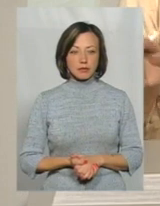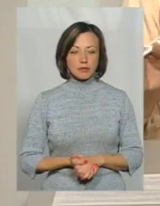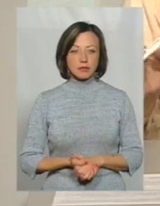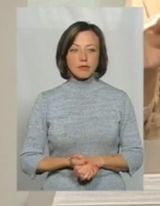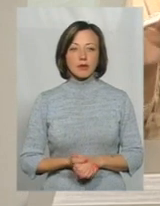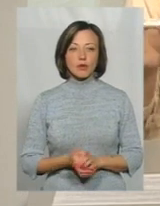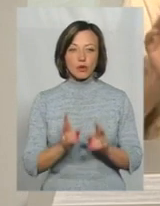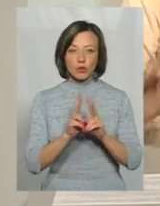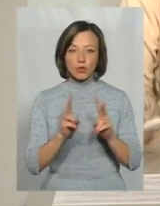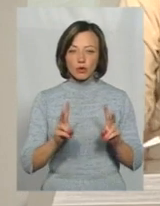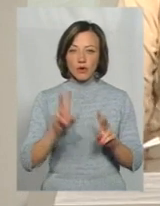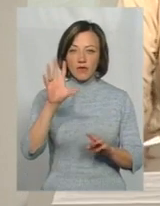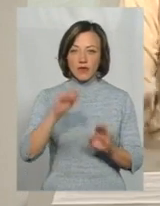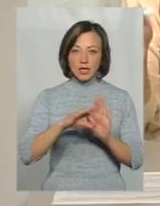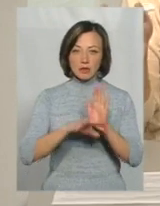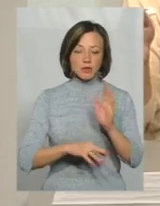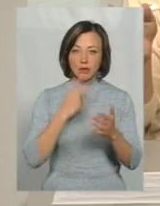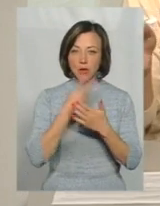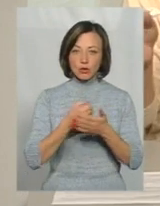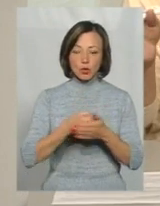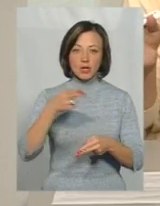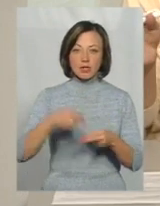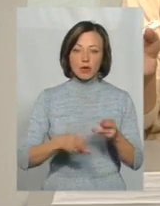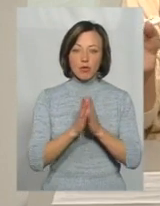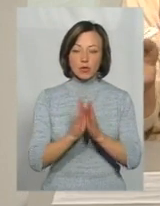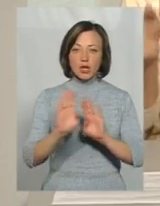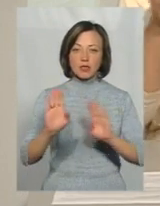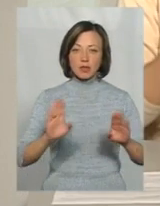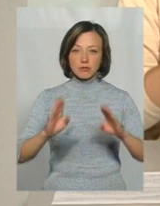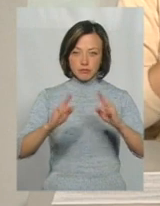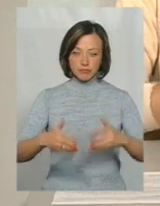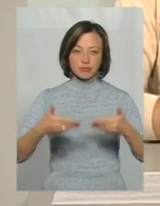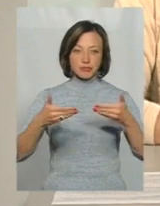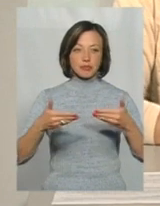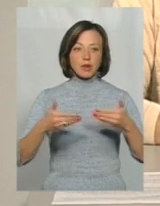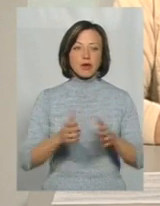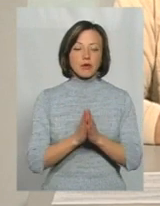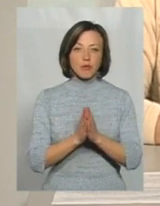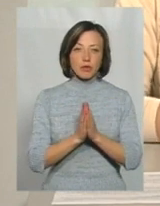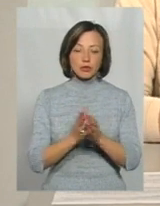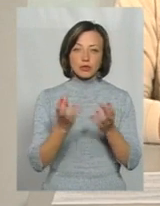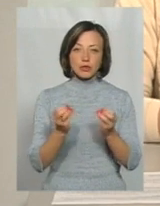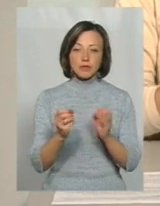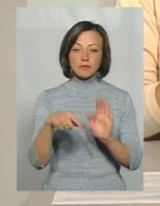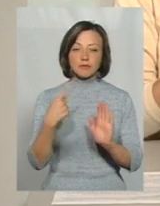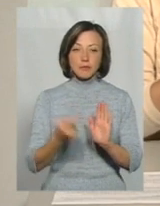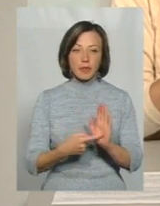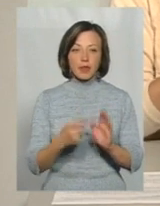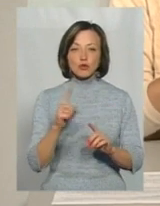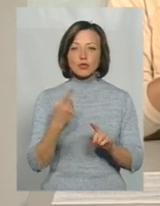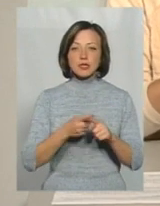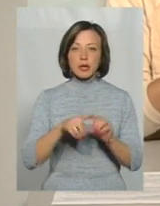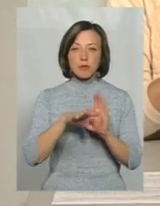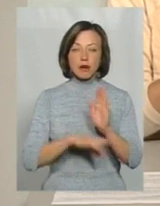Для тих, хто весь список не бачив до кінця, попрошу режисерів ще раз його вивезти. А поки що, пані Людмила, хочу ще вас запитати, чому цей